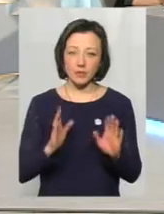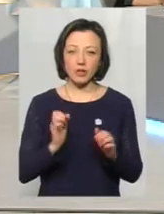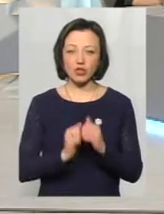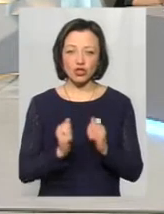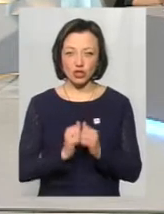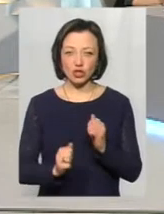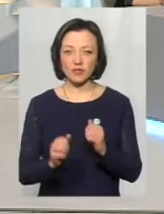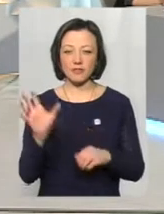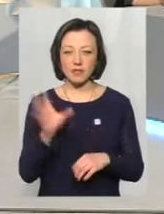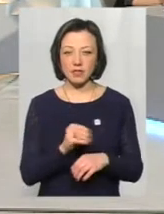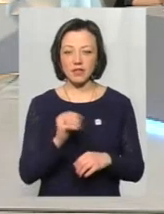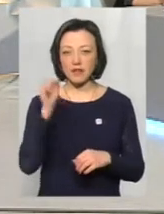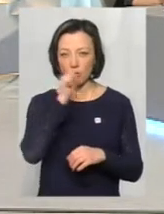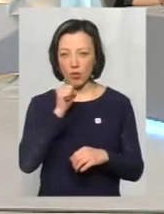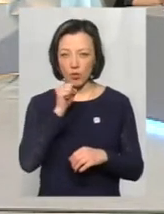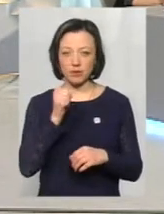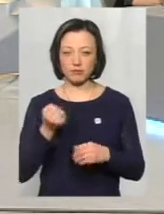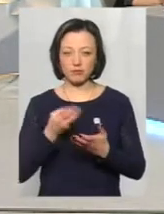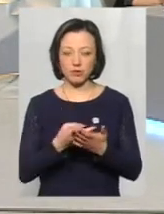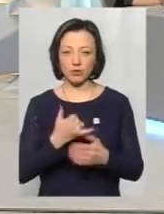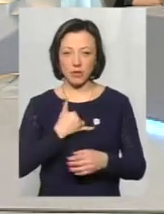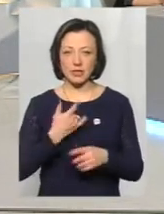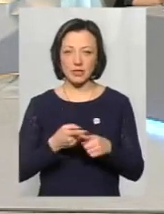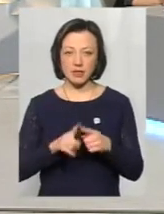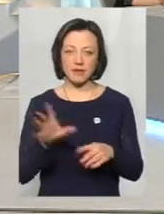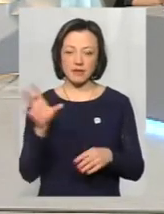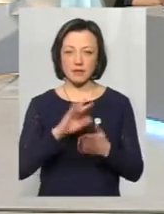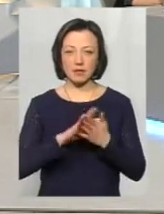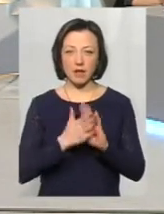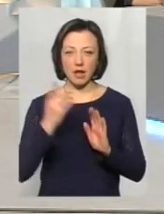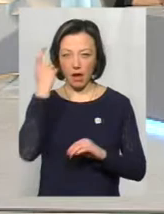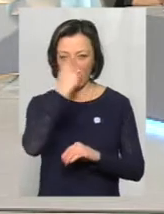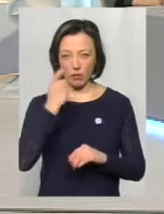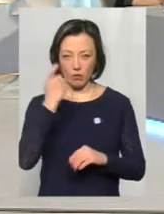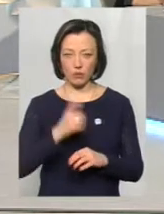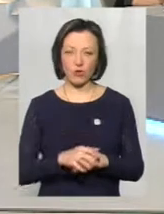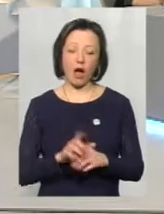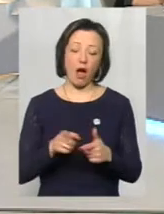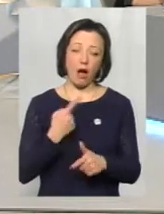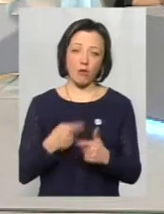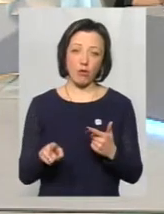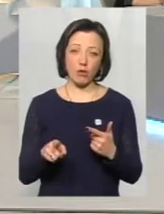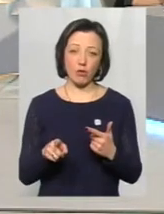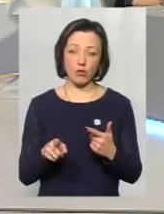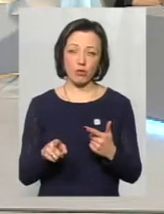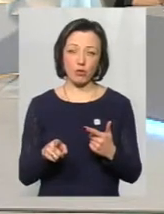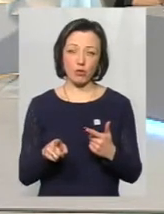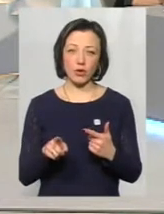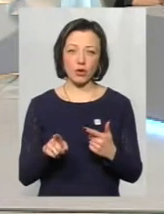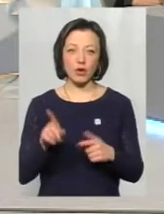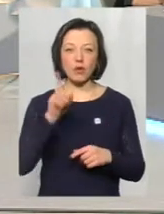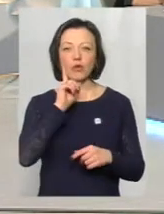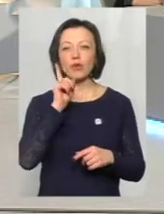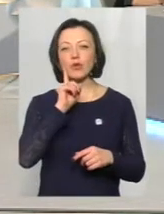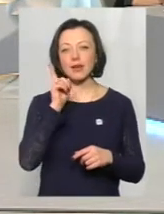найчастіше всі відмороження, які до нас поступають, це все в стані алкогольного сп'яніння або, як кажуть, юношеский